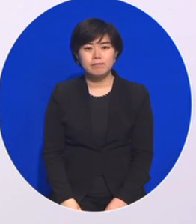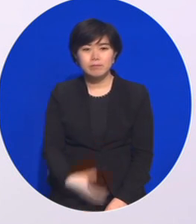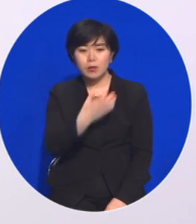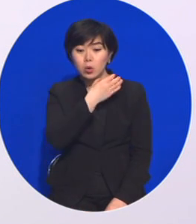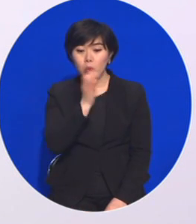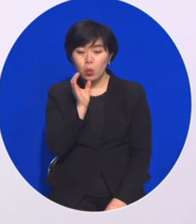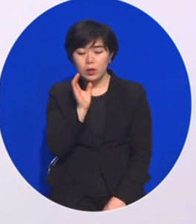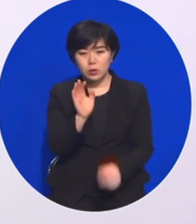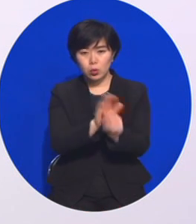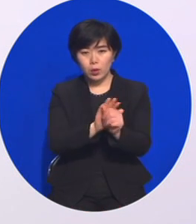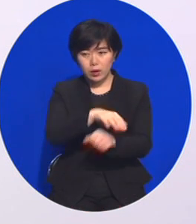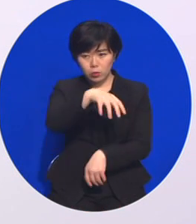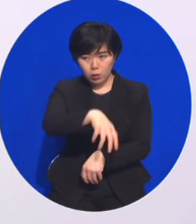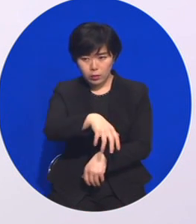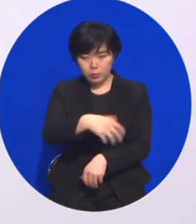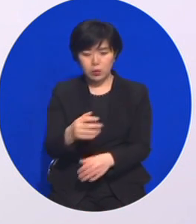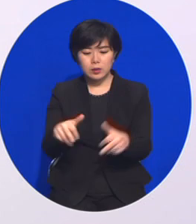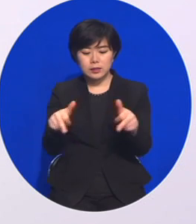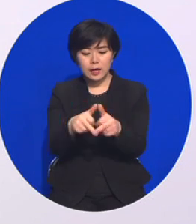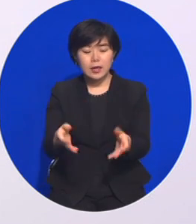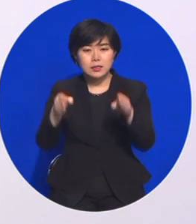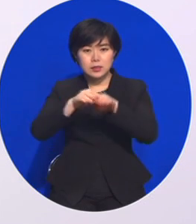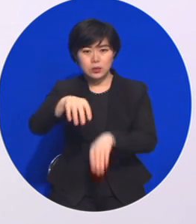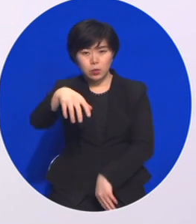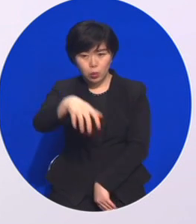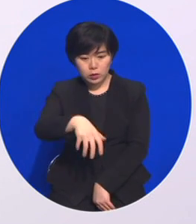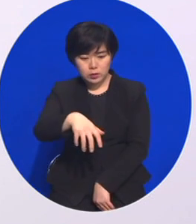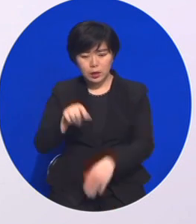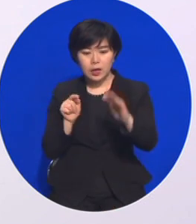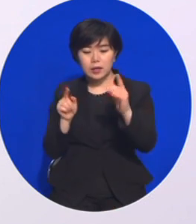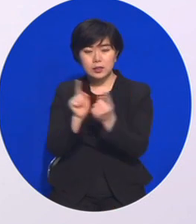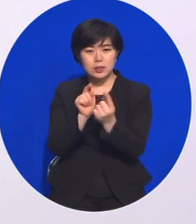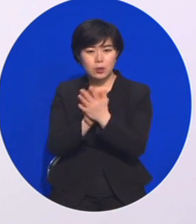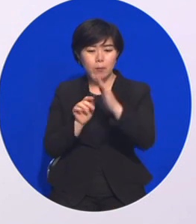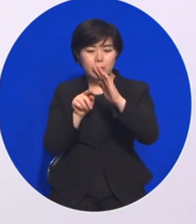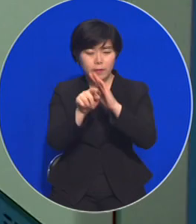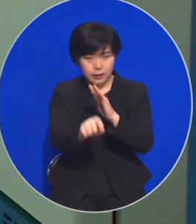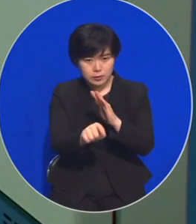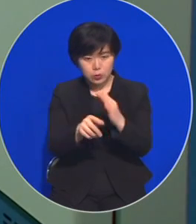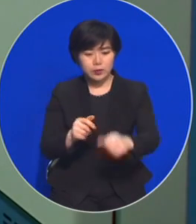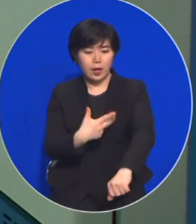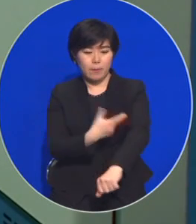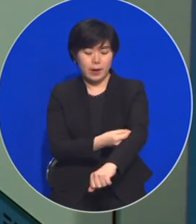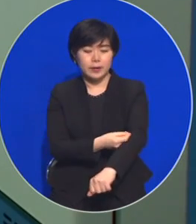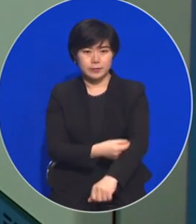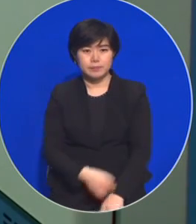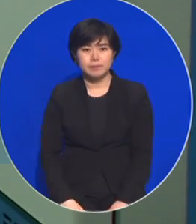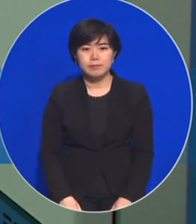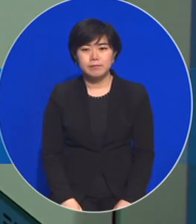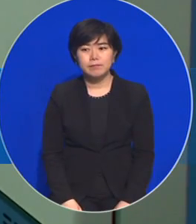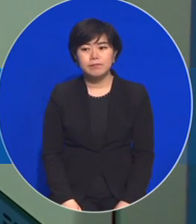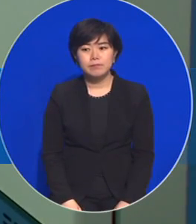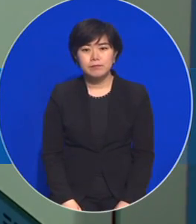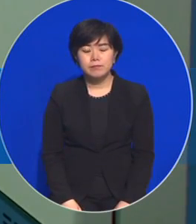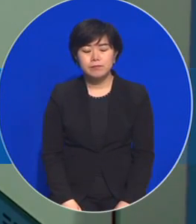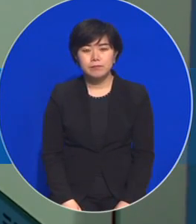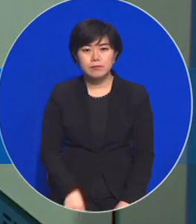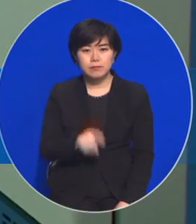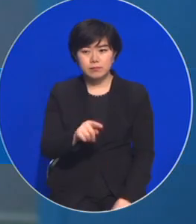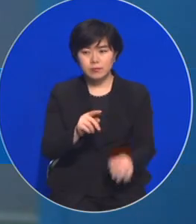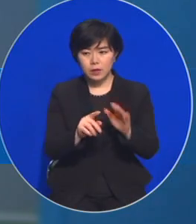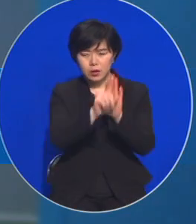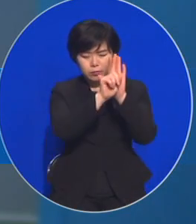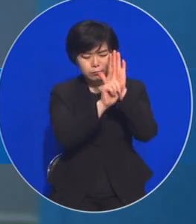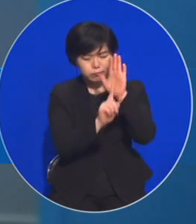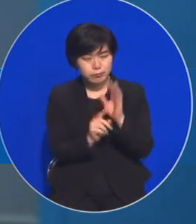요양시설, 중증 장애인 시설 등에는 방문 예방접종팀을 운영합니다. 예방접종센터에는 초저온